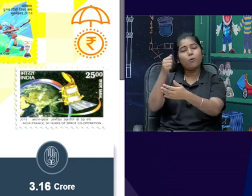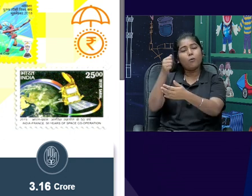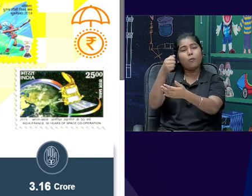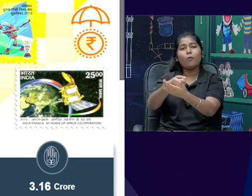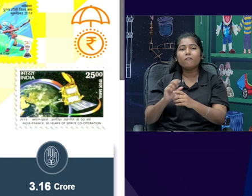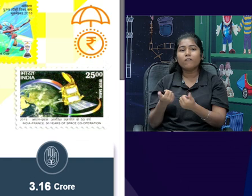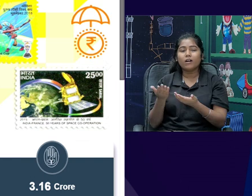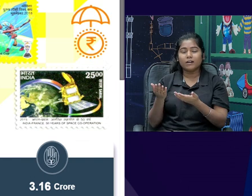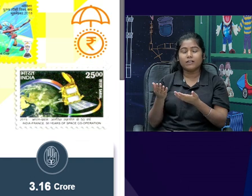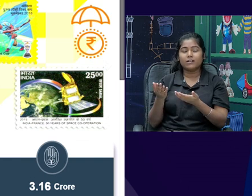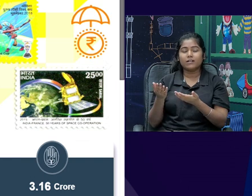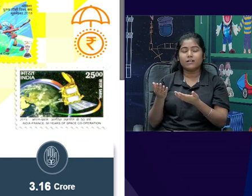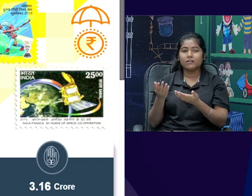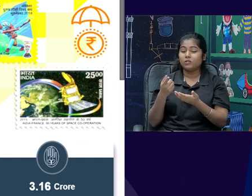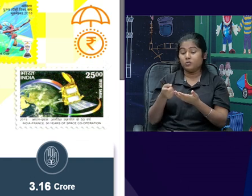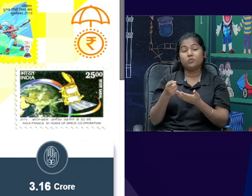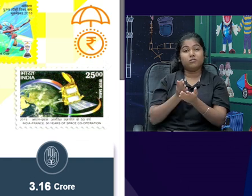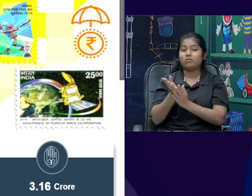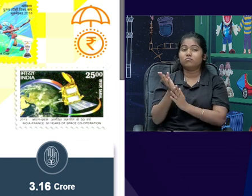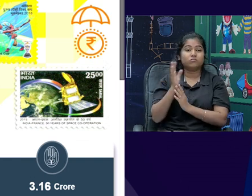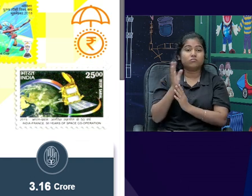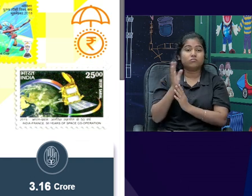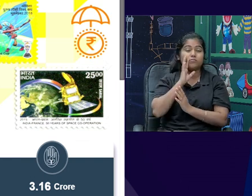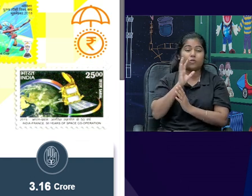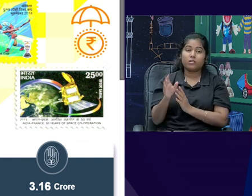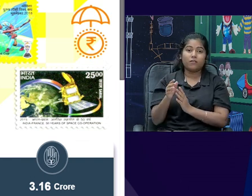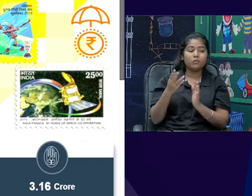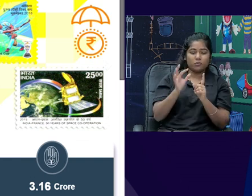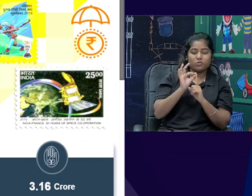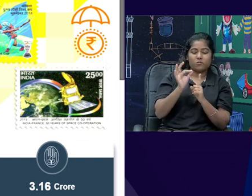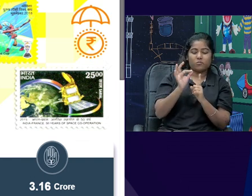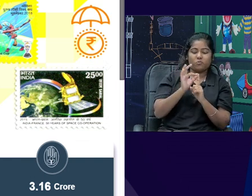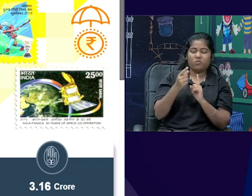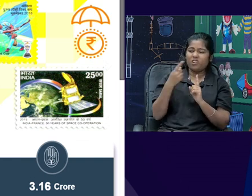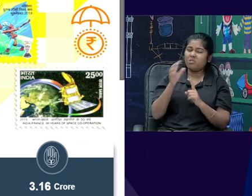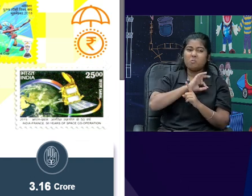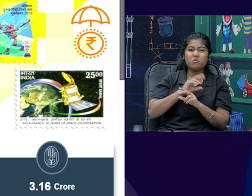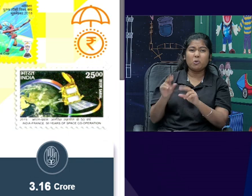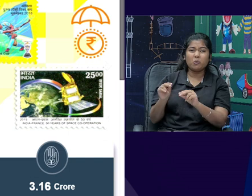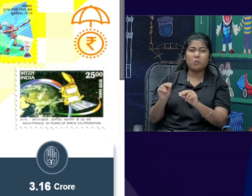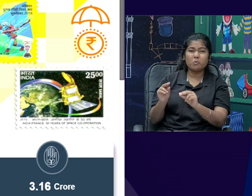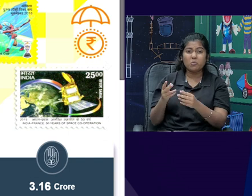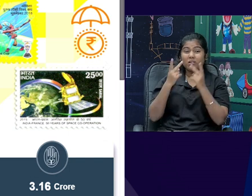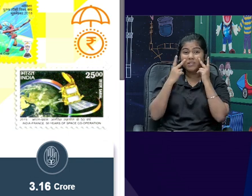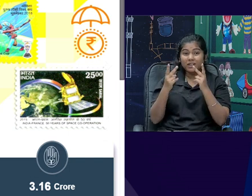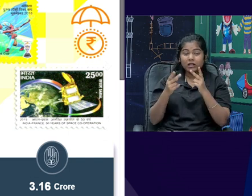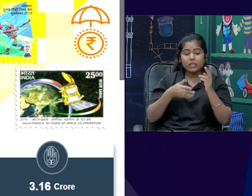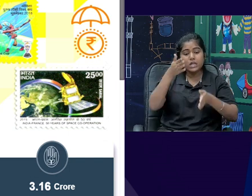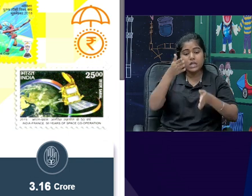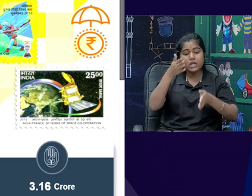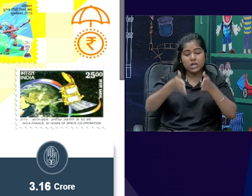कीमती है हमारे लिए, तो private sector कहेगा, यह profitable नहीं है, ऐसे railway station जहां कम passengers है, हम यह